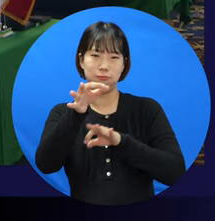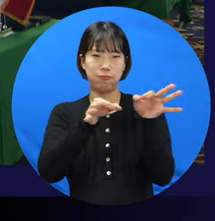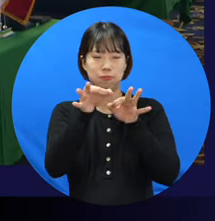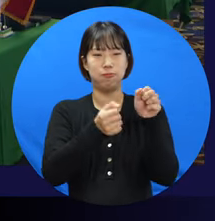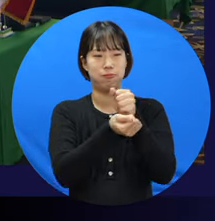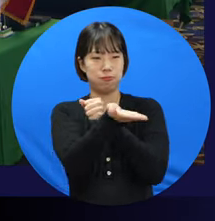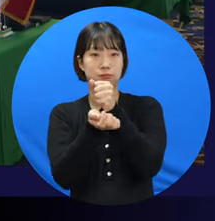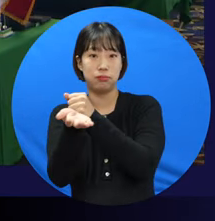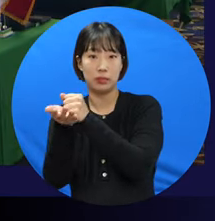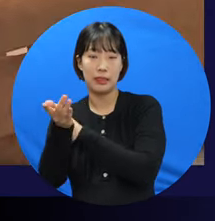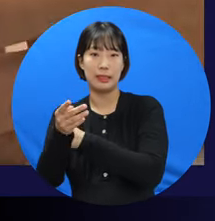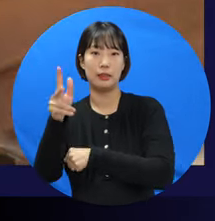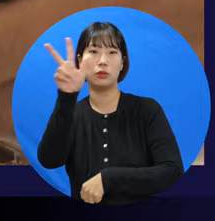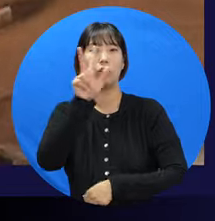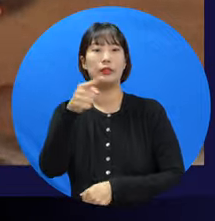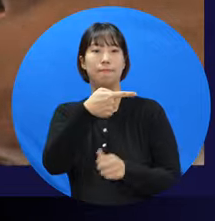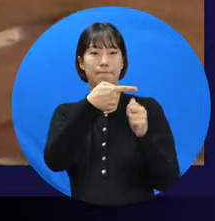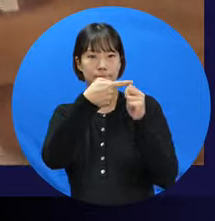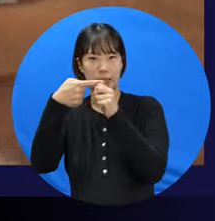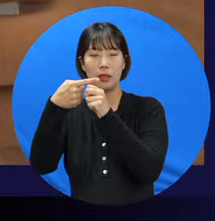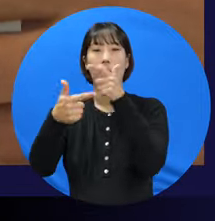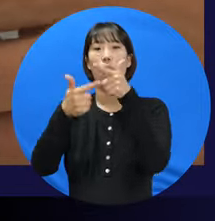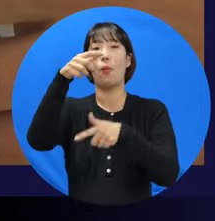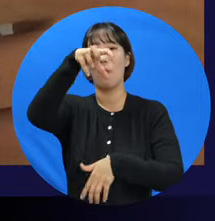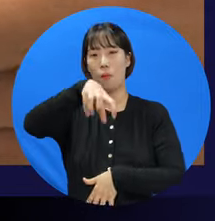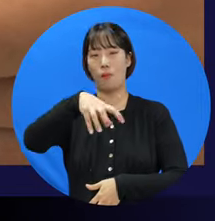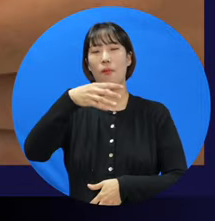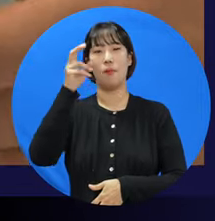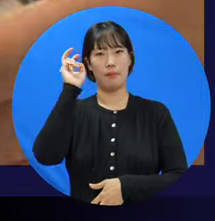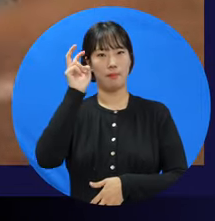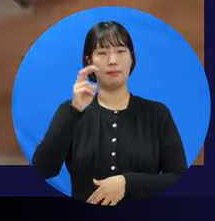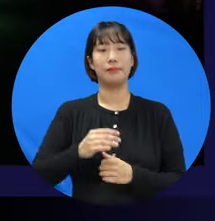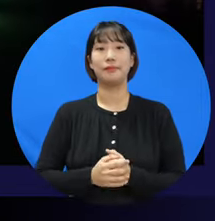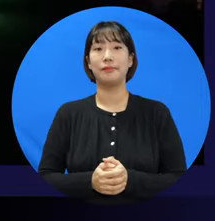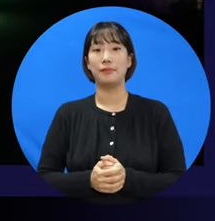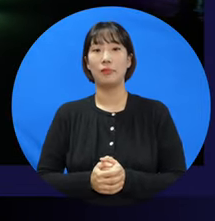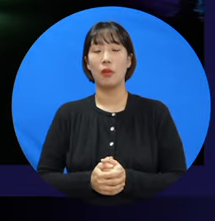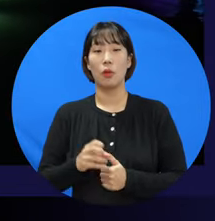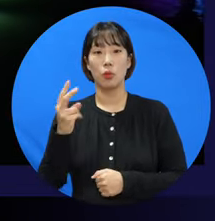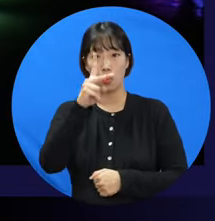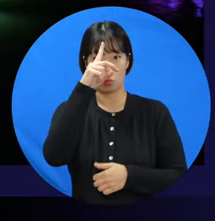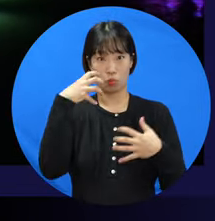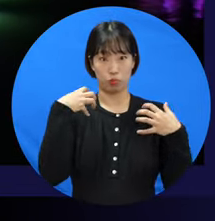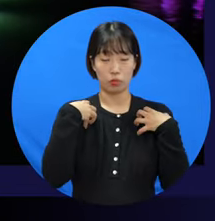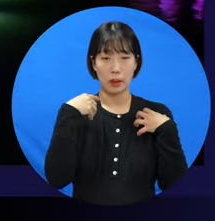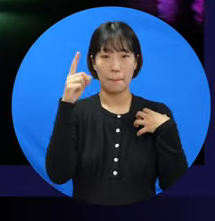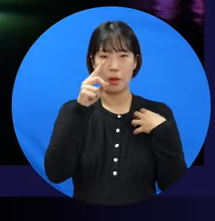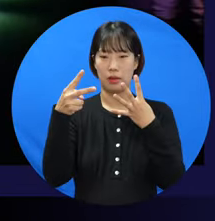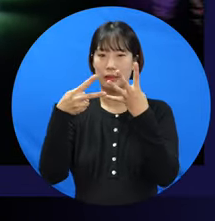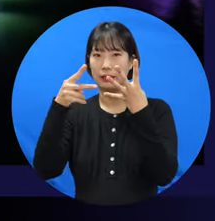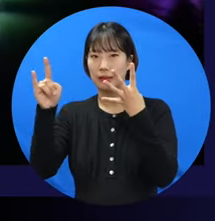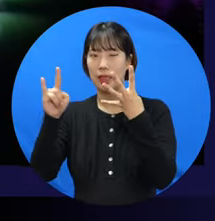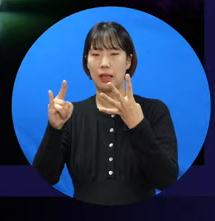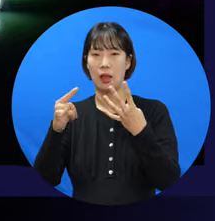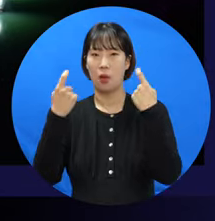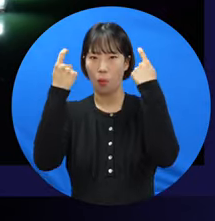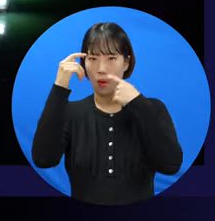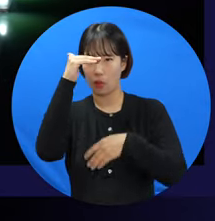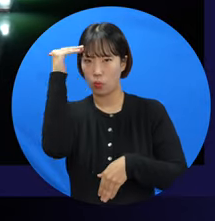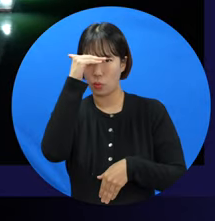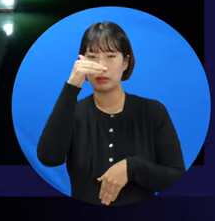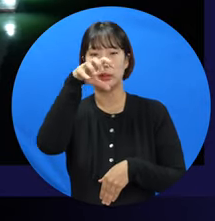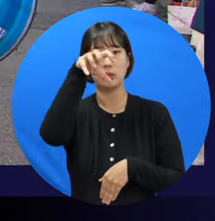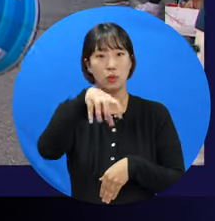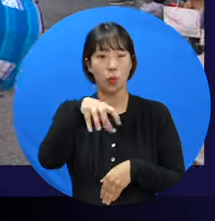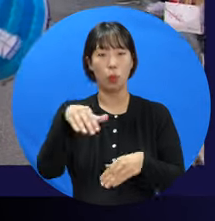열어갈 전국 제1의 수산식품 도시가 될 것입니다. 또 정부가 선정한 대한민국 4대